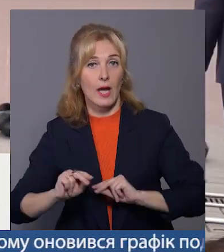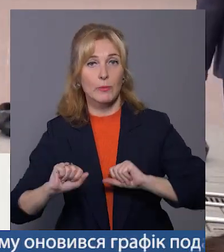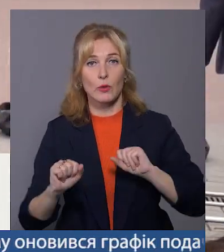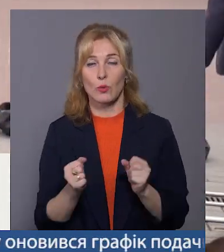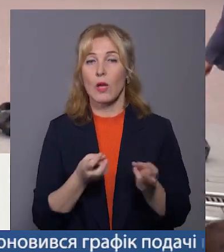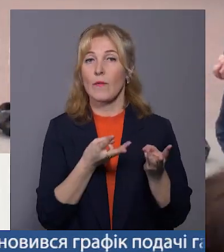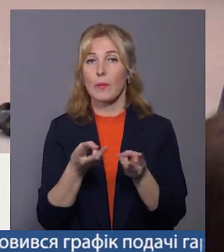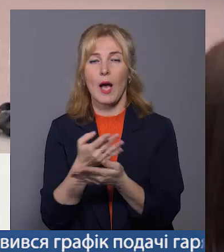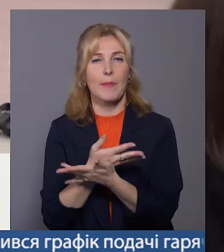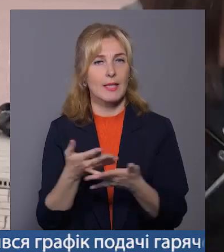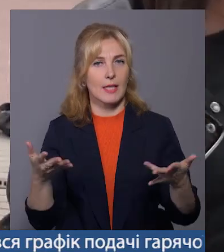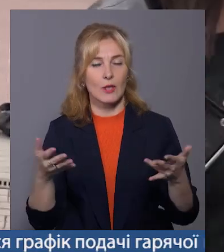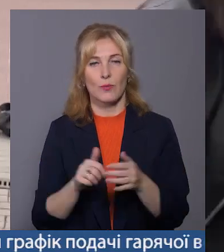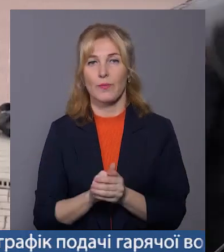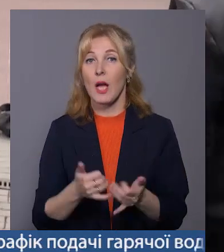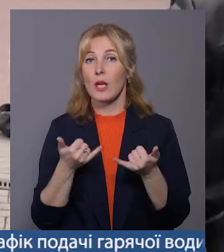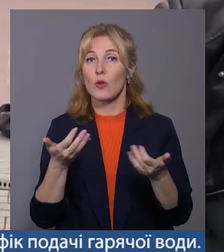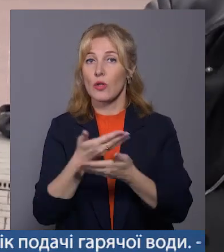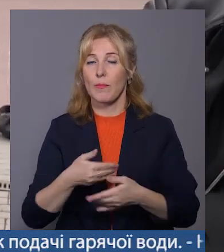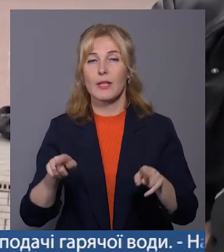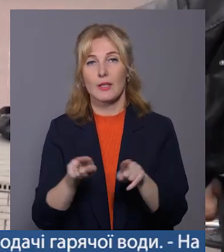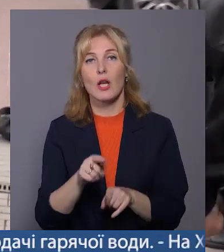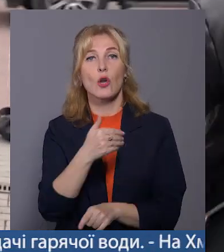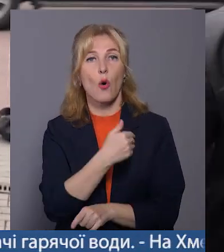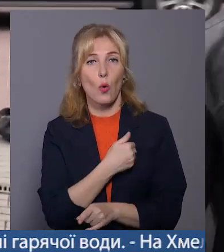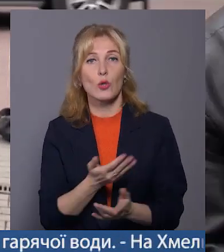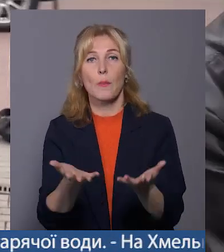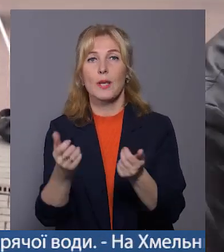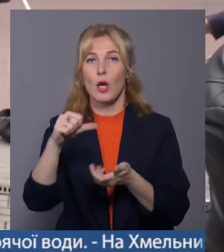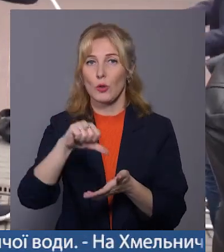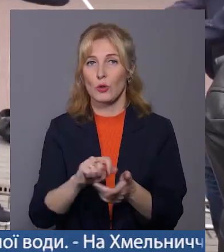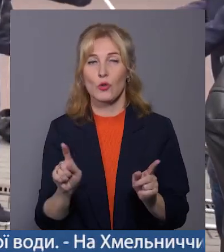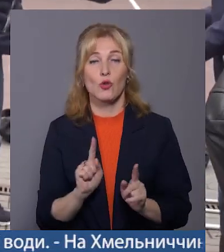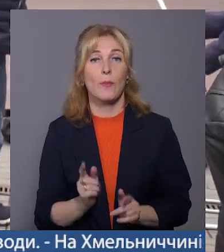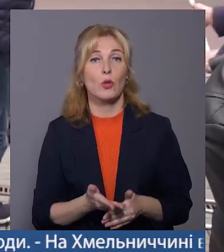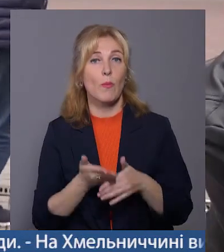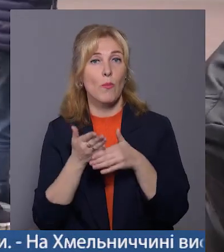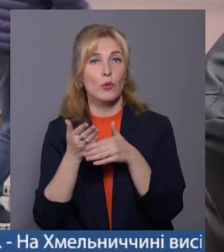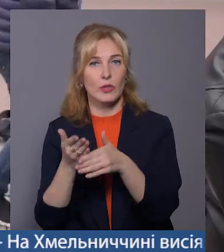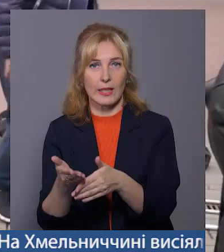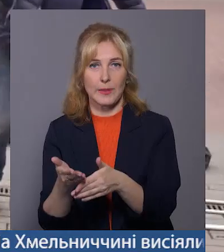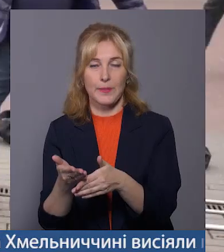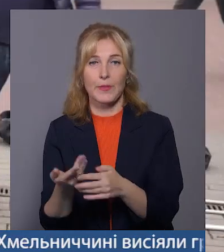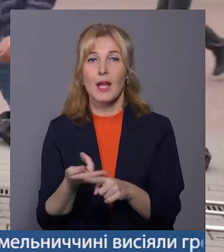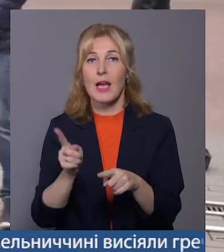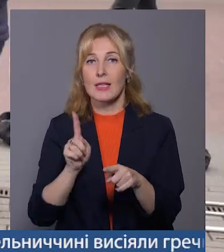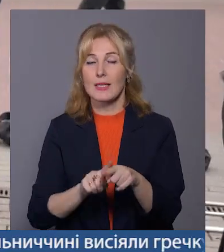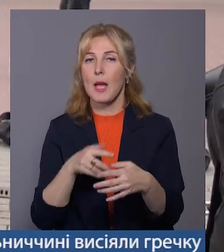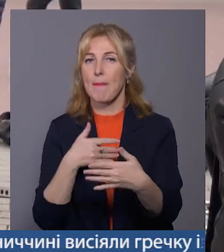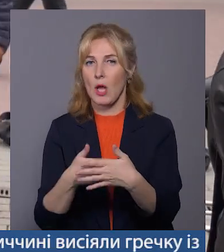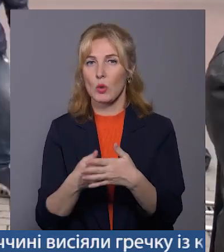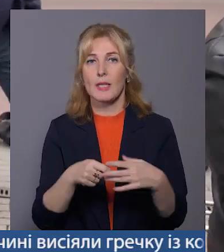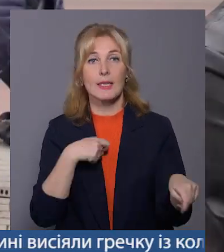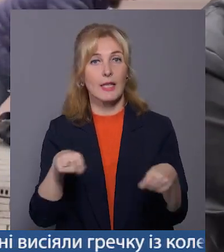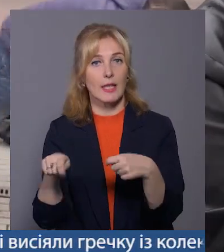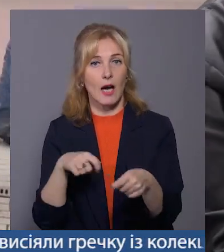різну випічку. І сьогодні ми тут теж хочемо прийняти участь, щоб допомогти цій благодійній ярмарці